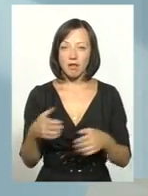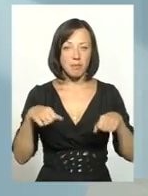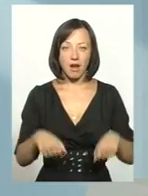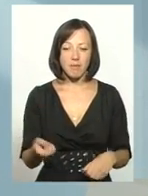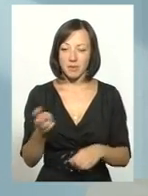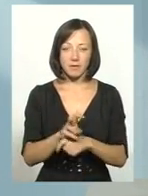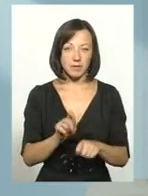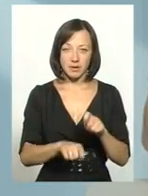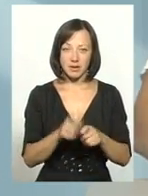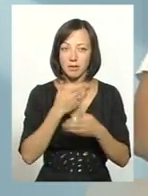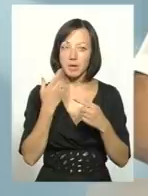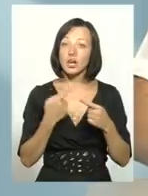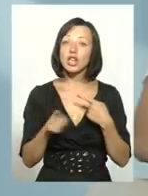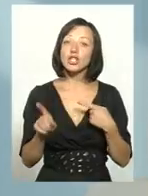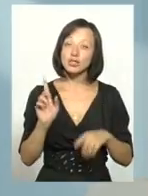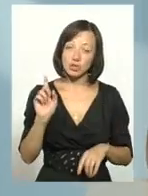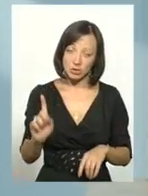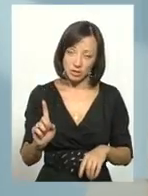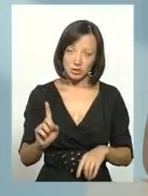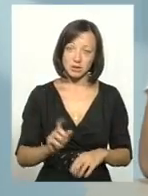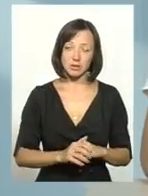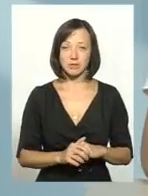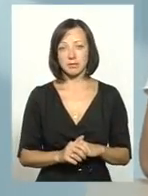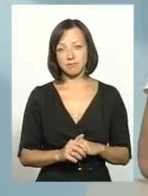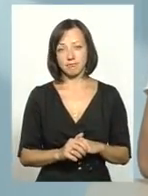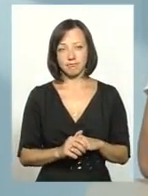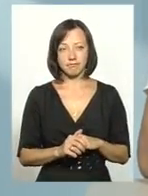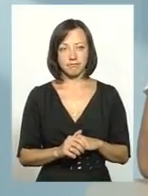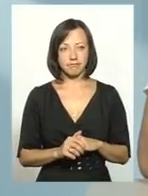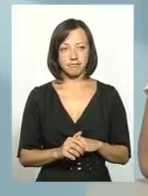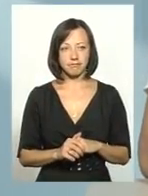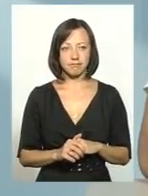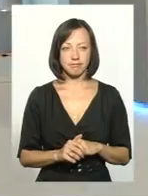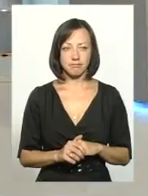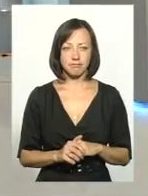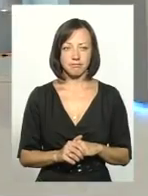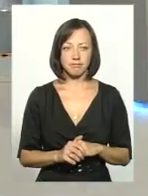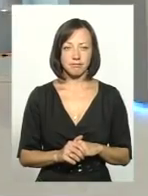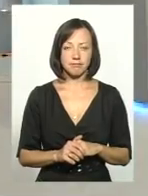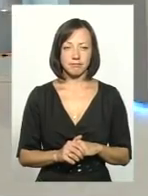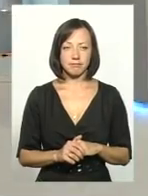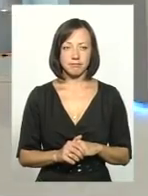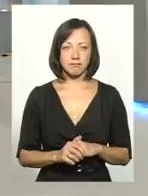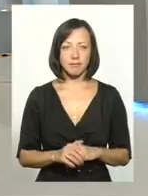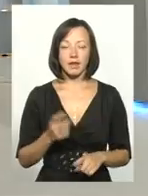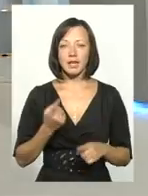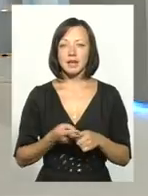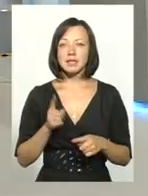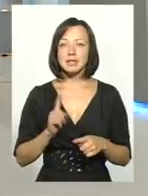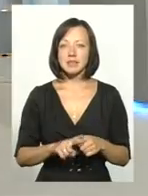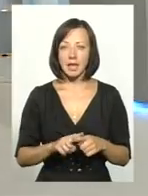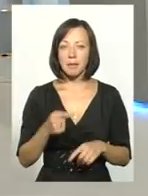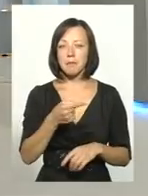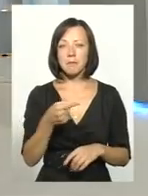права прийти на перевірку. Оце вже інший перегід по-русійськи, не знаю, як по-українськи, вибачаюся. І от десь цей, напевно, той мінус